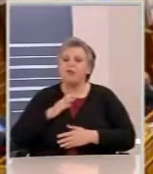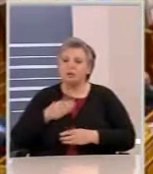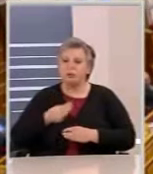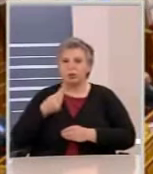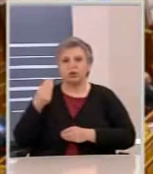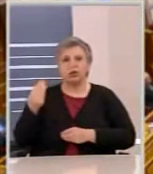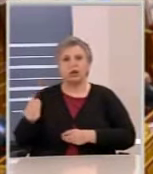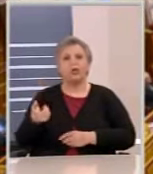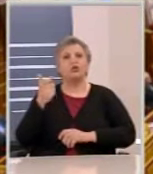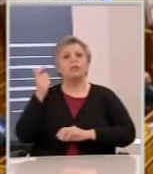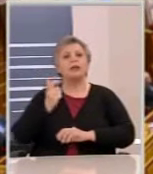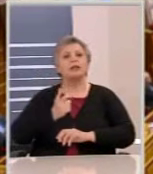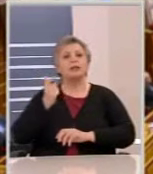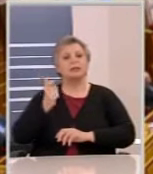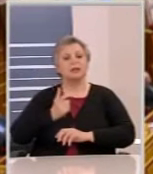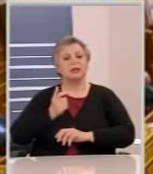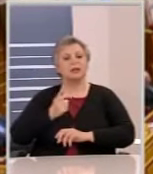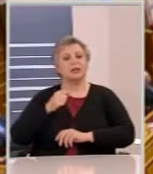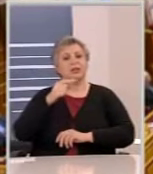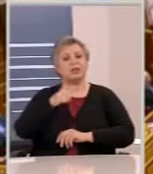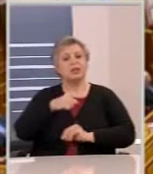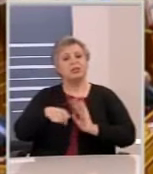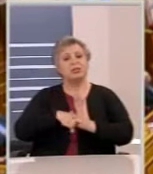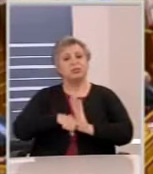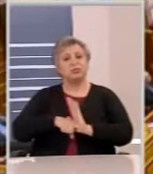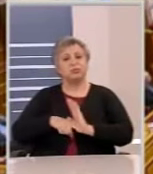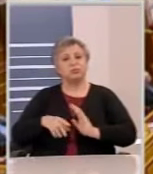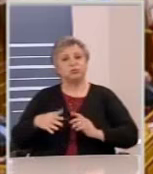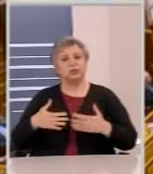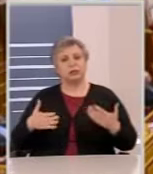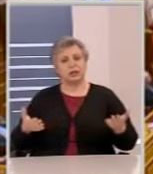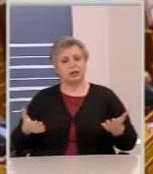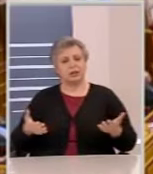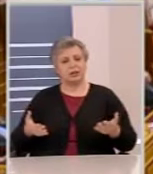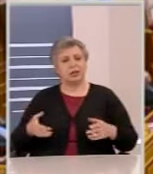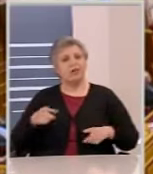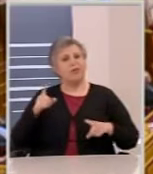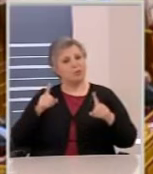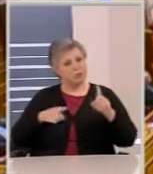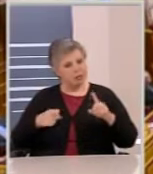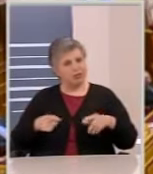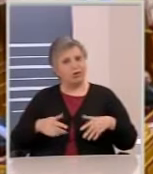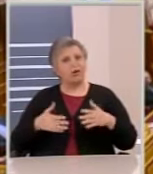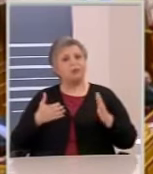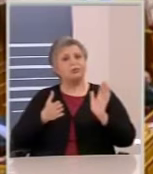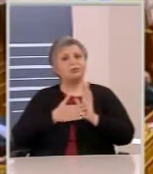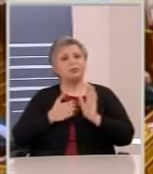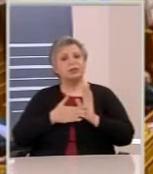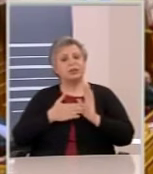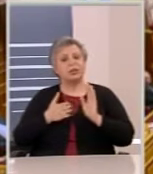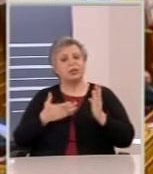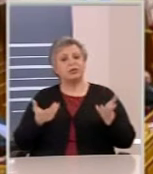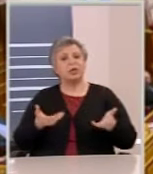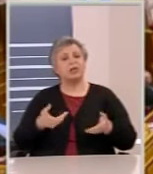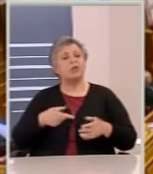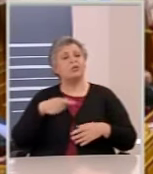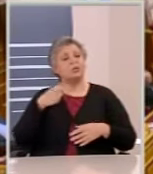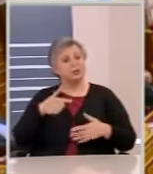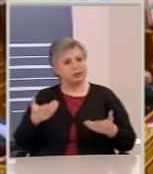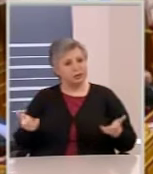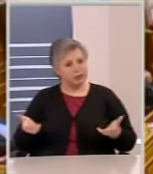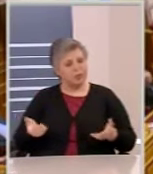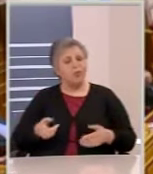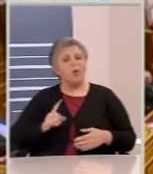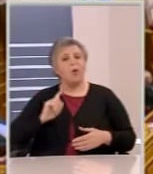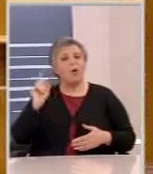Θα καταψηφίσετε. Συγχαρητήρια. Κάποιοι από εσάς χειροκροτάνε κιόλας. Θα σας χειροκροτήσουμε κι εμείς. Και θα σας χειροκροτήσει